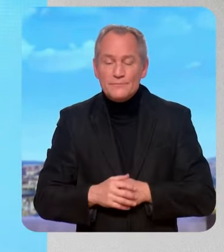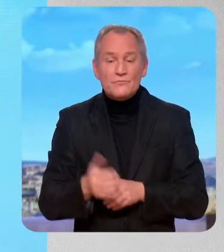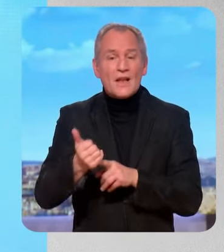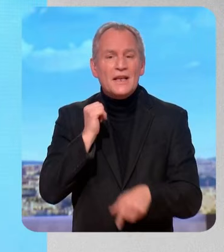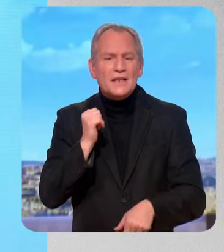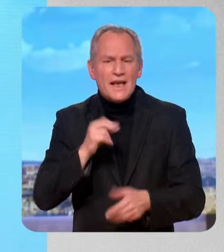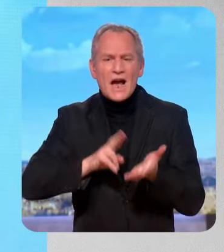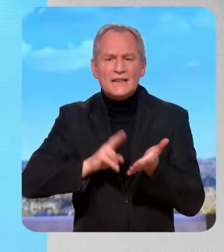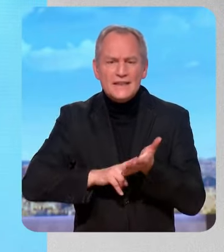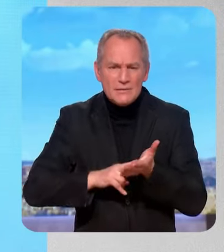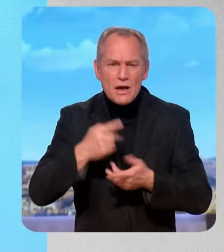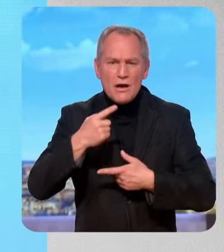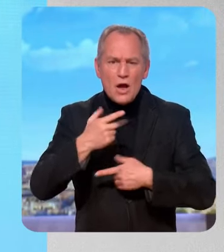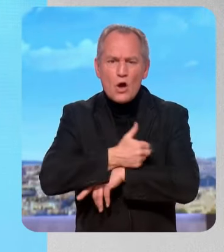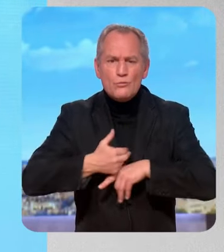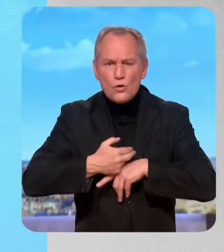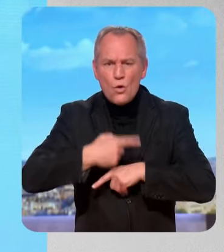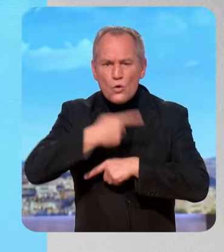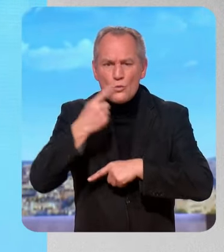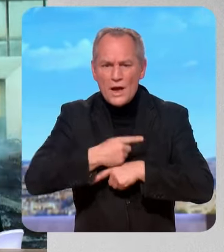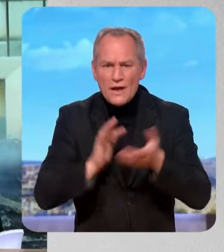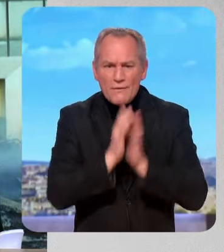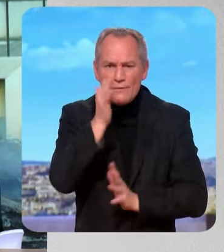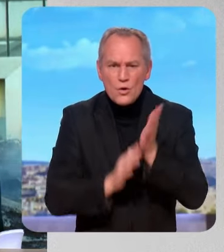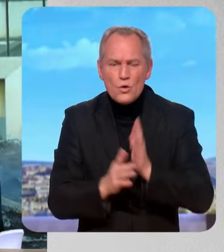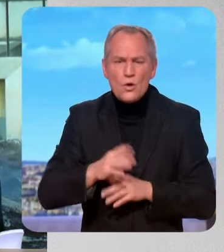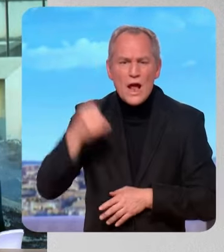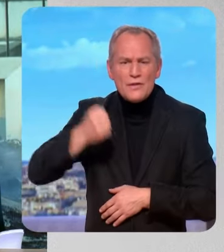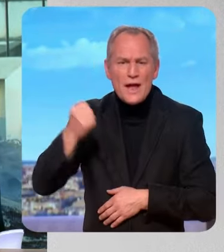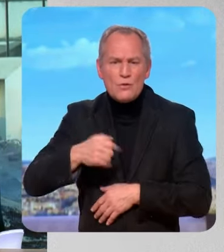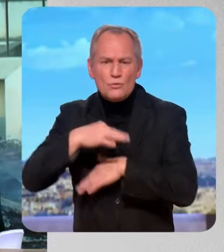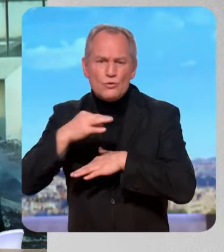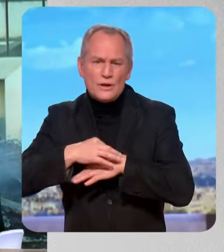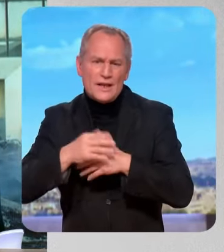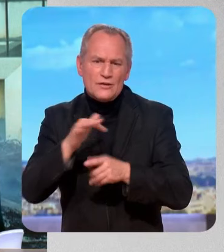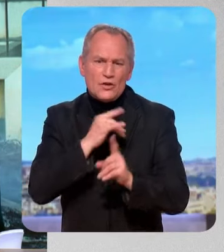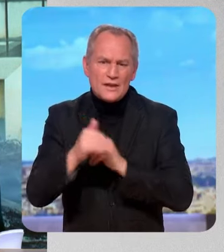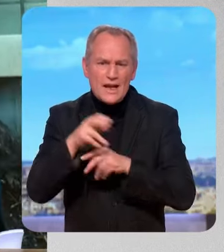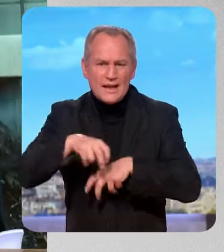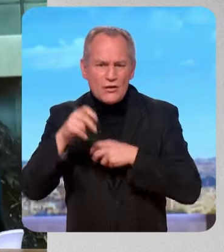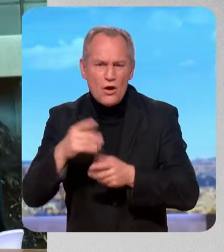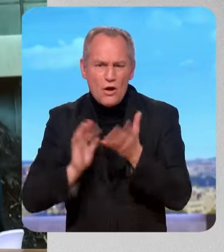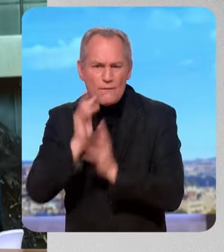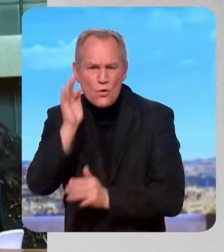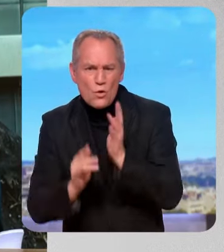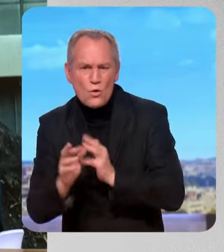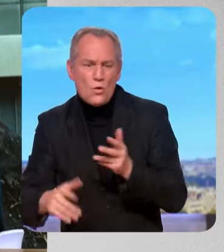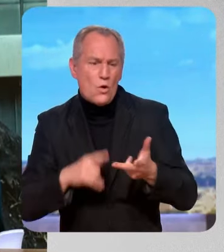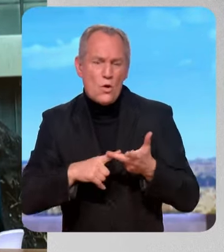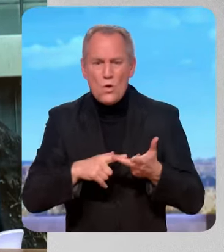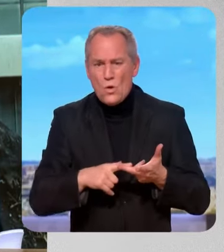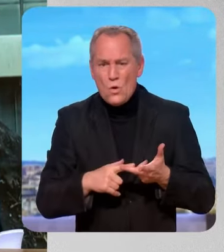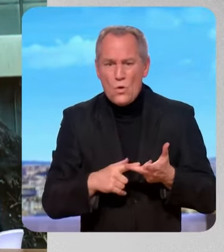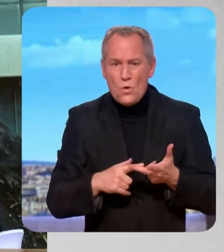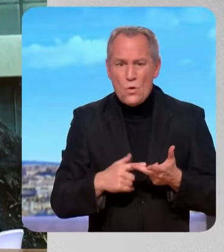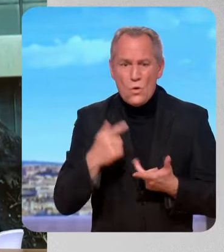douanes à Nîmes, un incendie aussi à Narbonne, à la mutualité sociale agricole ou encore à Carcassonne. Les forces de l'ordre n